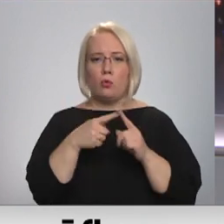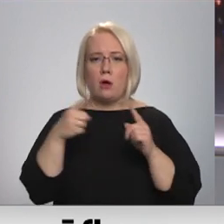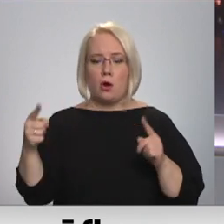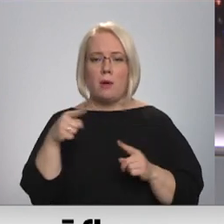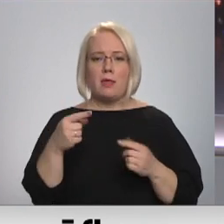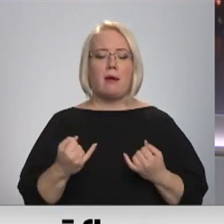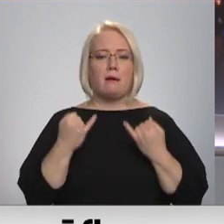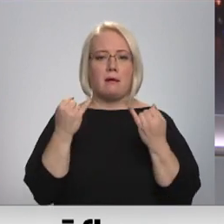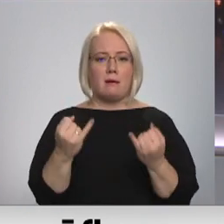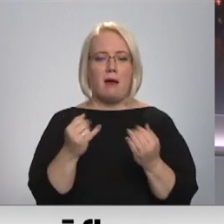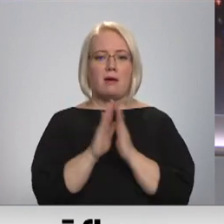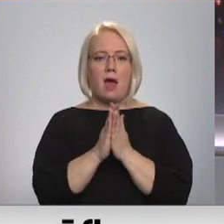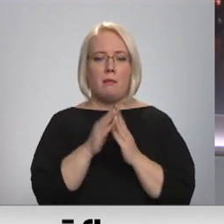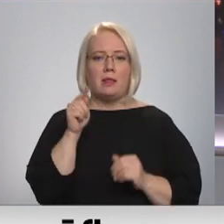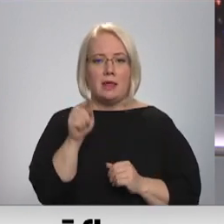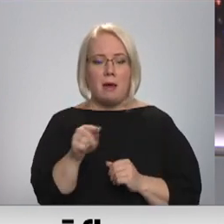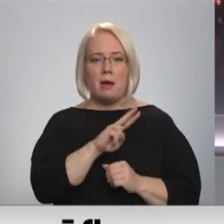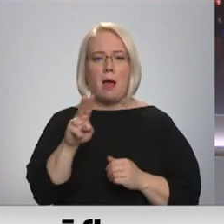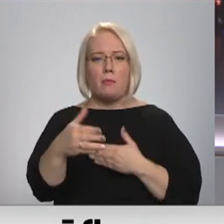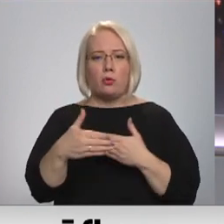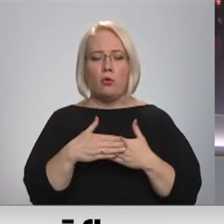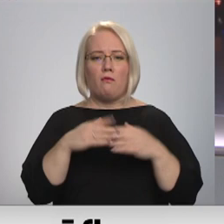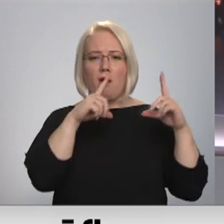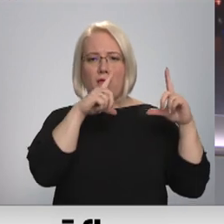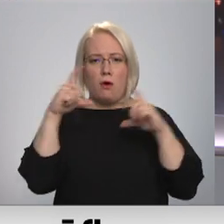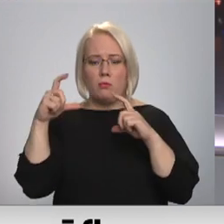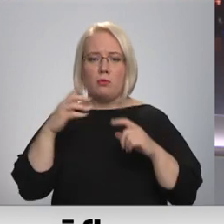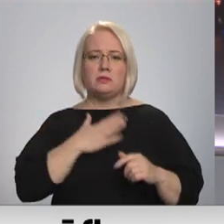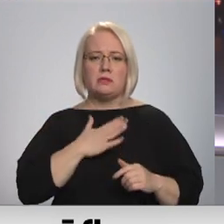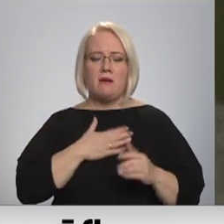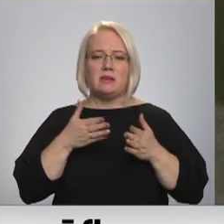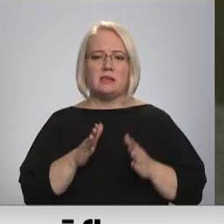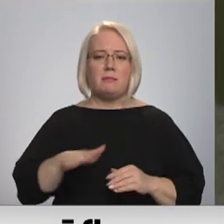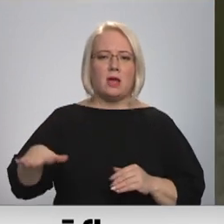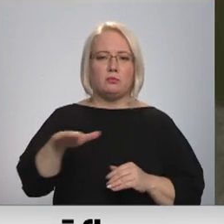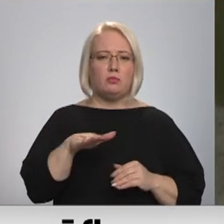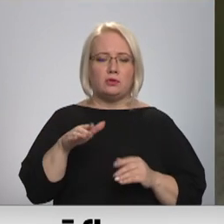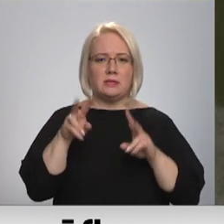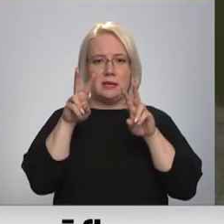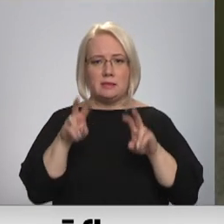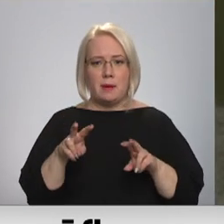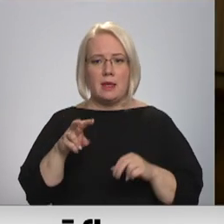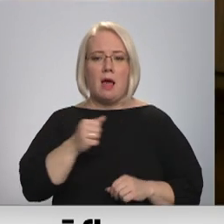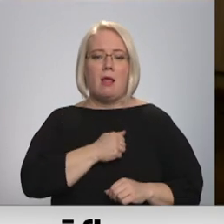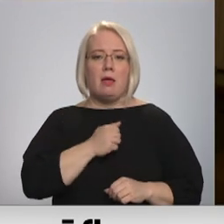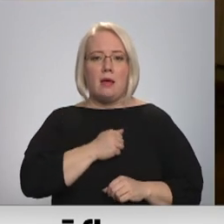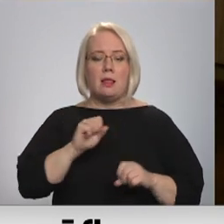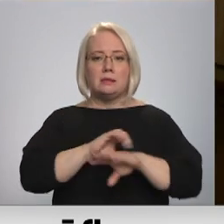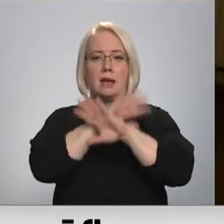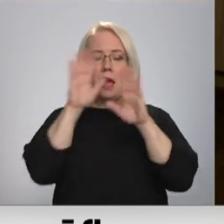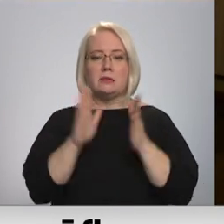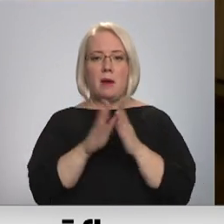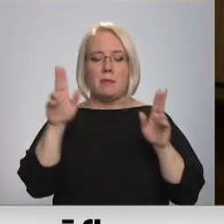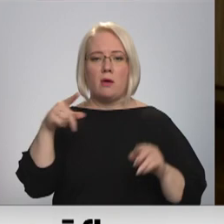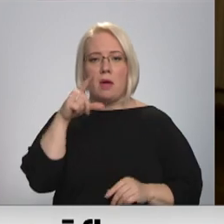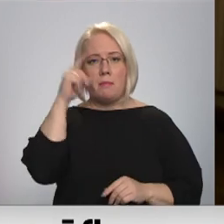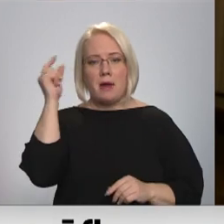dāvena tiem, kuriem tuva fotogrāfēšana un savas dzimtās puses īspēte. Latgales gaismas gromata. Tā preļos raksturo